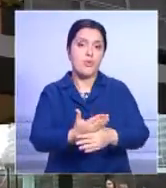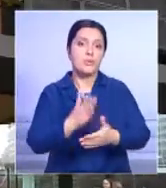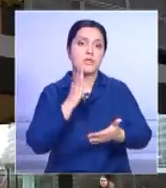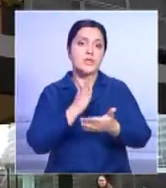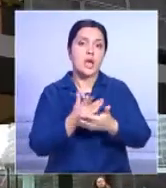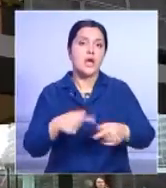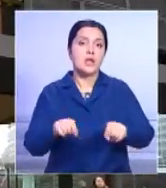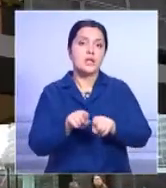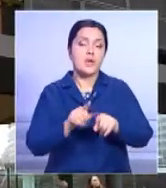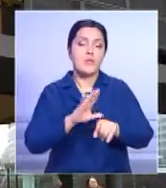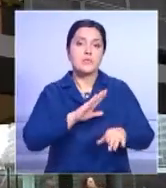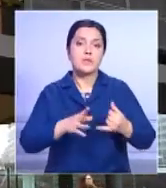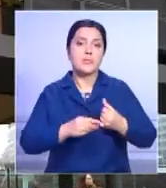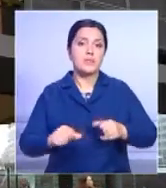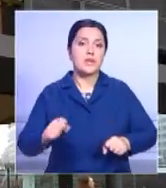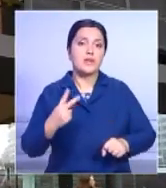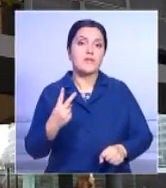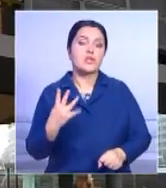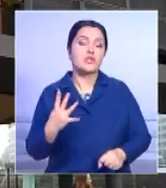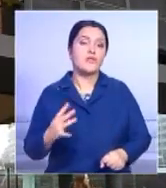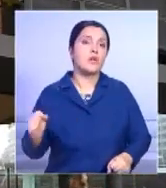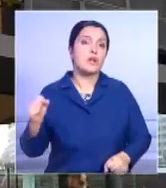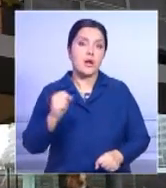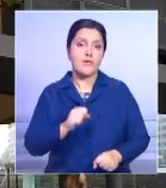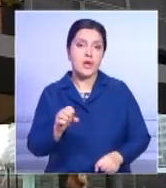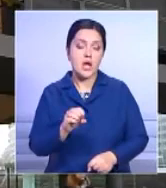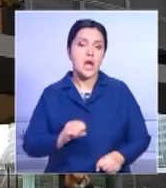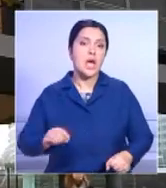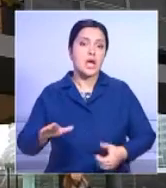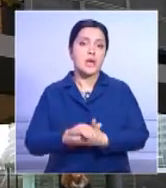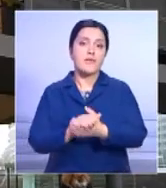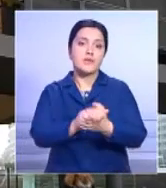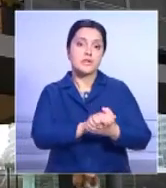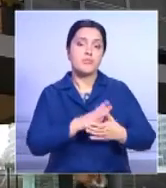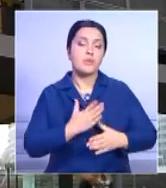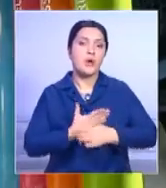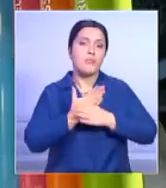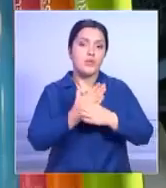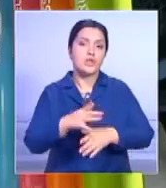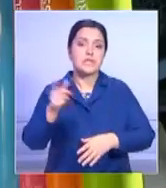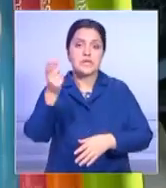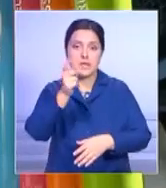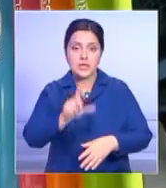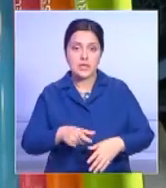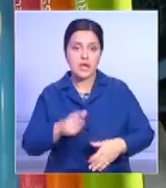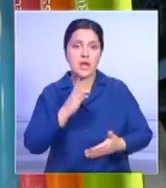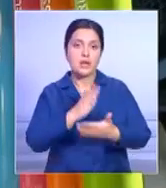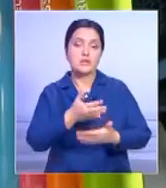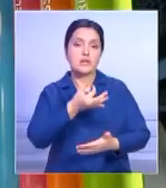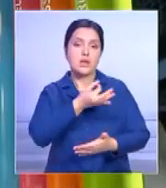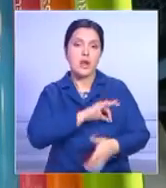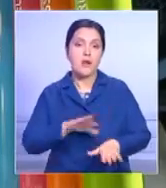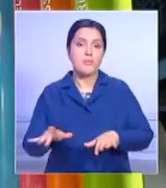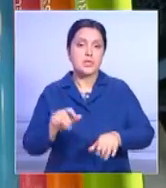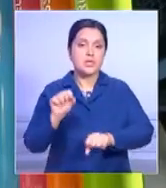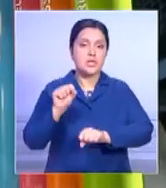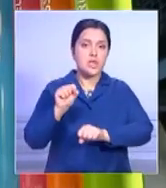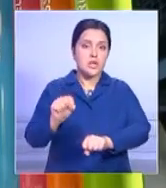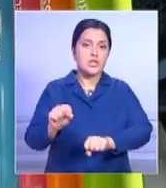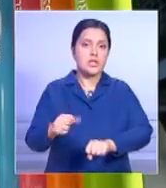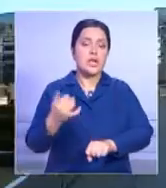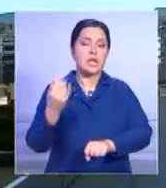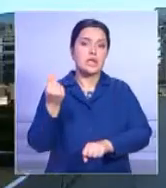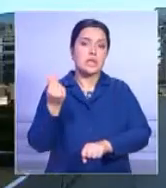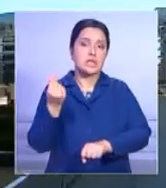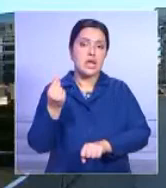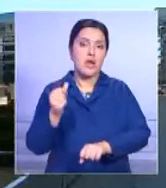властей, так же, как и после землетрясения 24 августа. Тогда ЕС оказал помощь Италии, используя разработанные